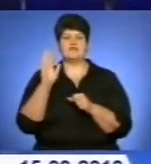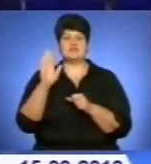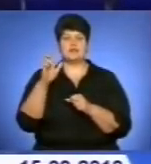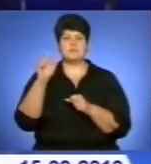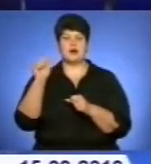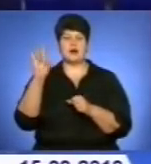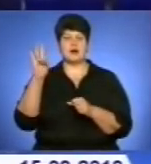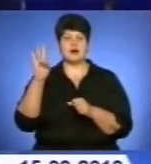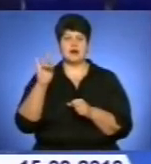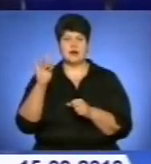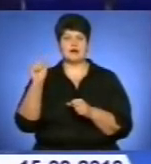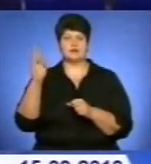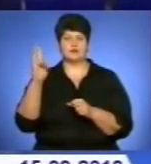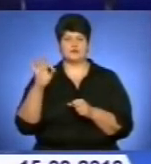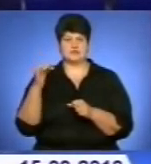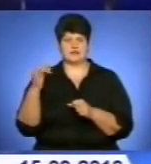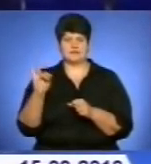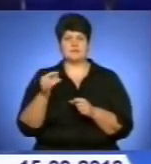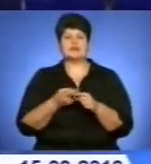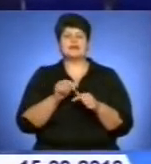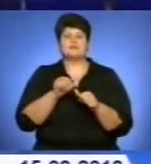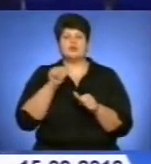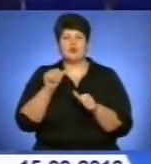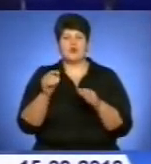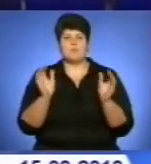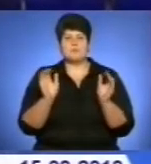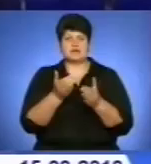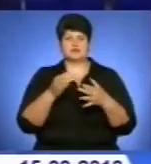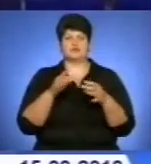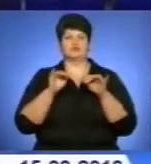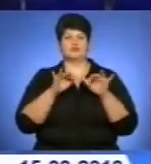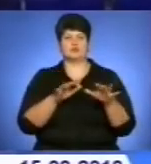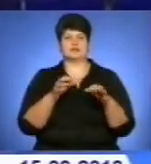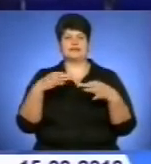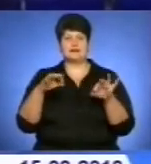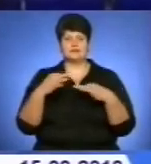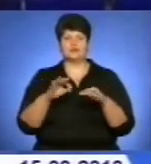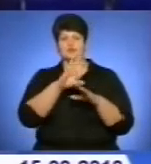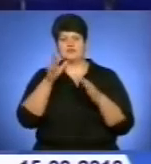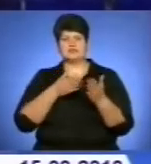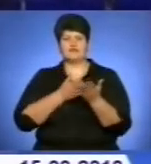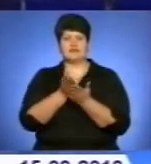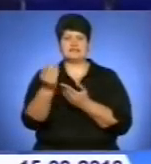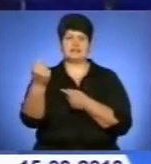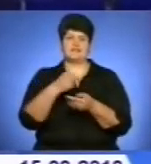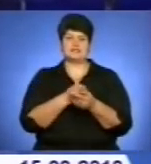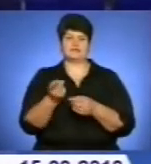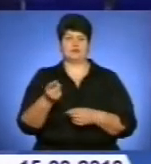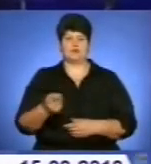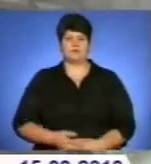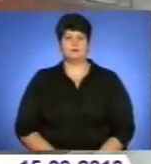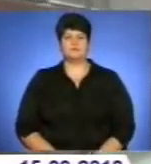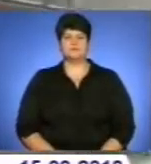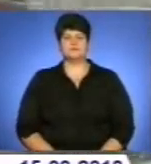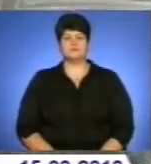засоби з Тернополя у зв'язку з ускладненими погодними умовами. Про це повідомив інспектор сектору профілактичної роботи